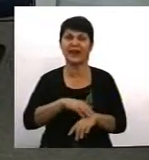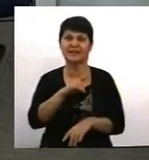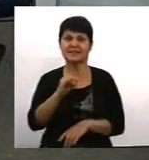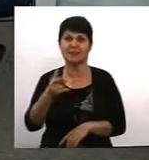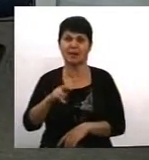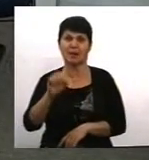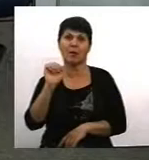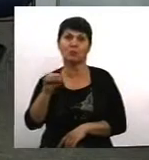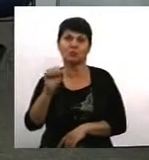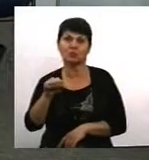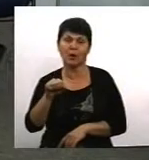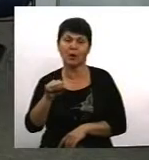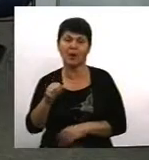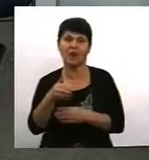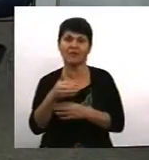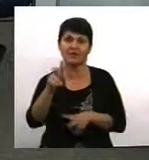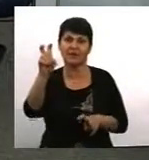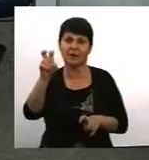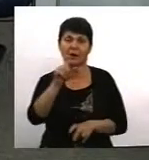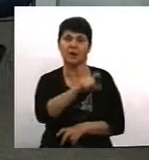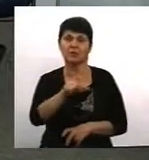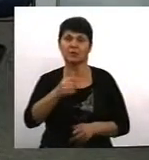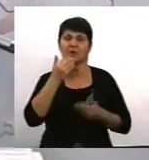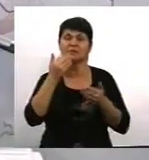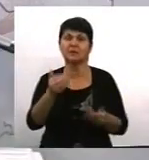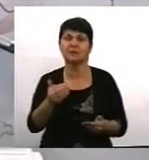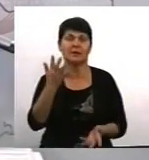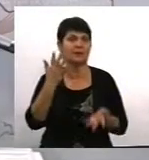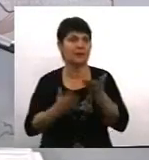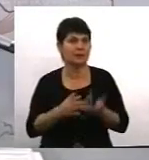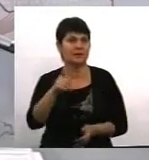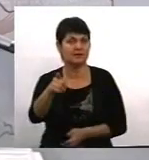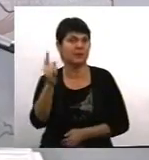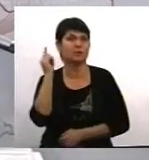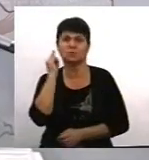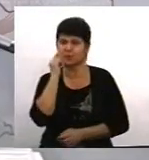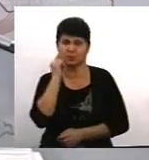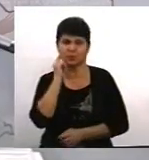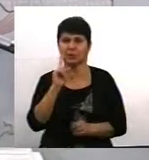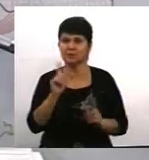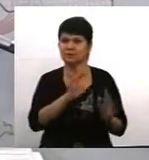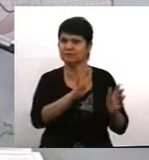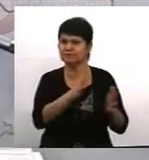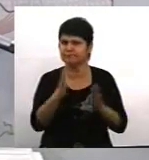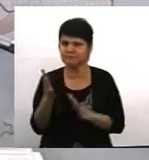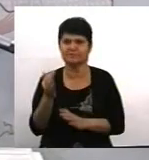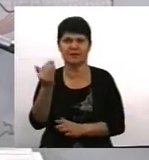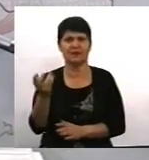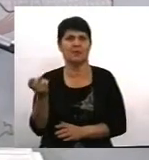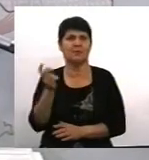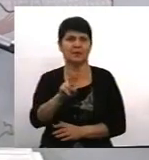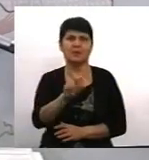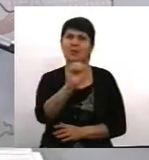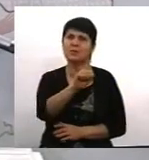двері». І людей просто закликали, якщо ви раптом чуєте, що дійсно щось відбувається, а це щутно, прийдіть просто або постукаєте,